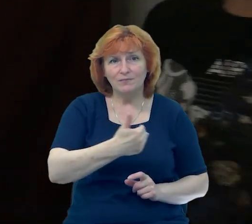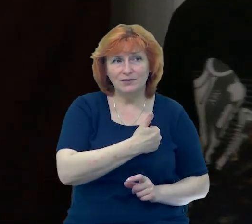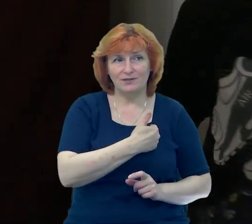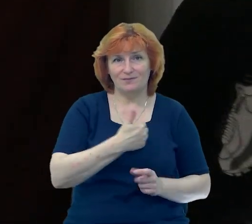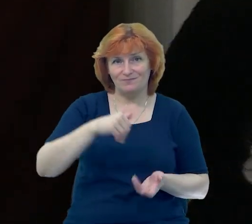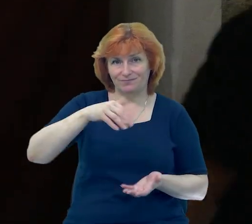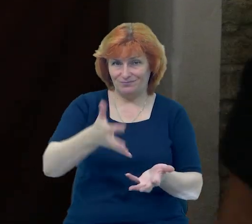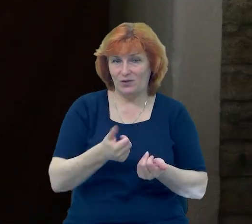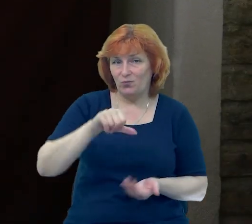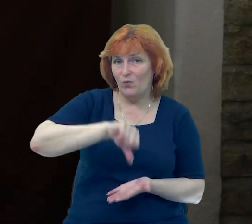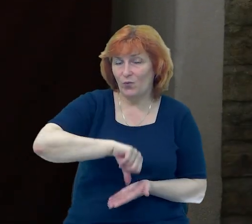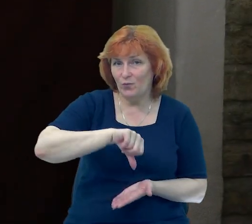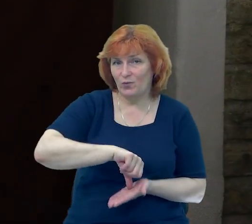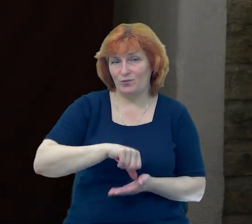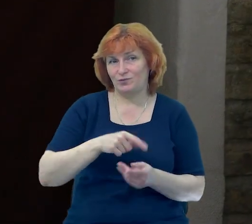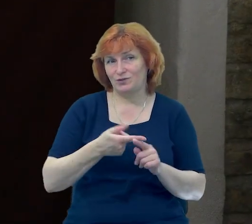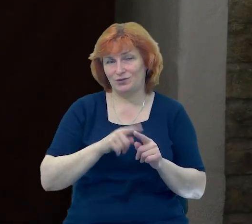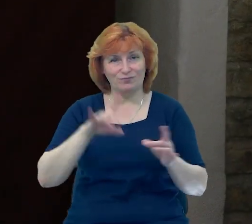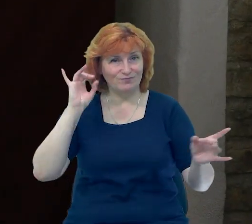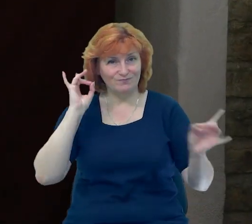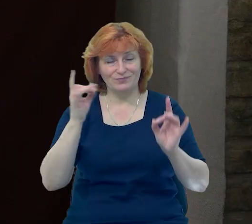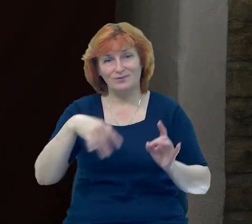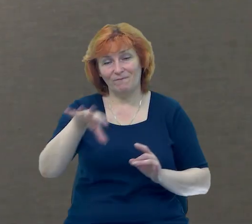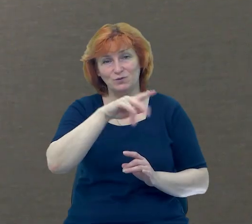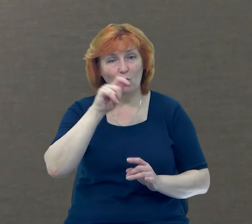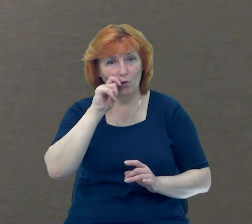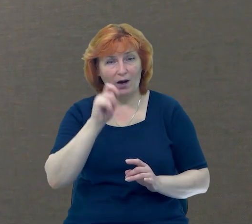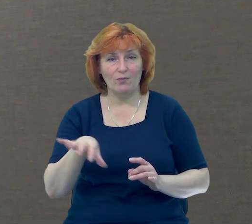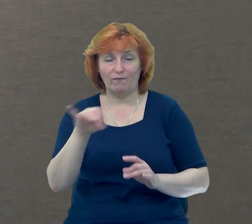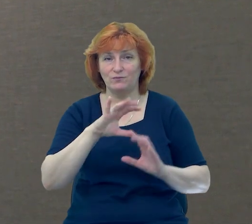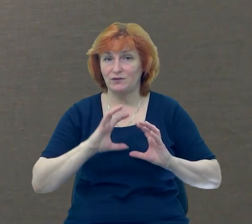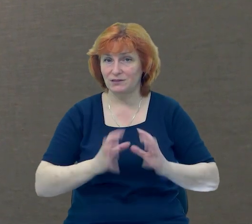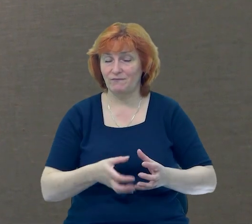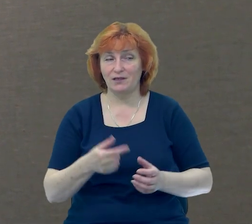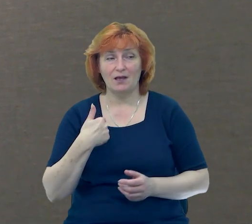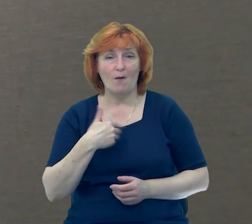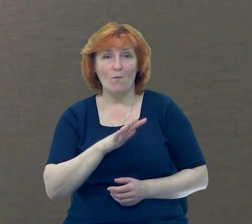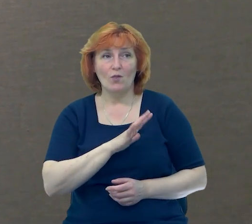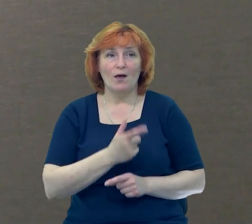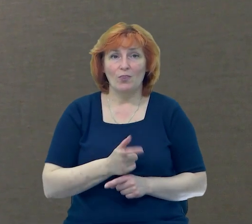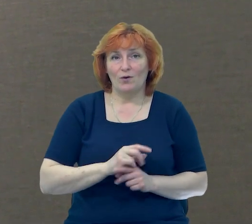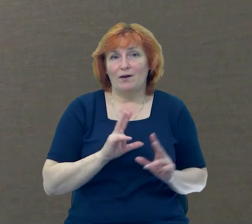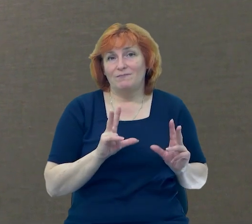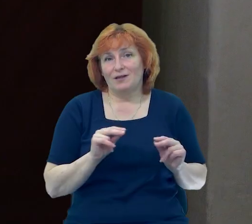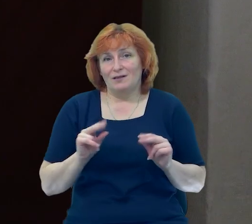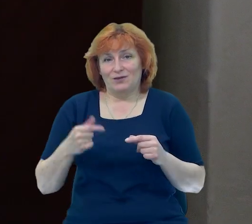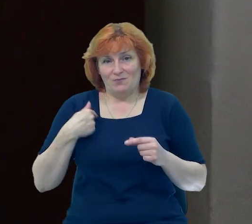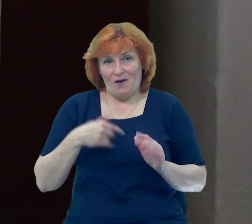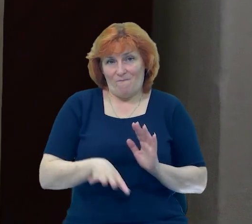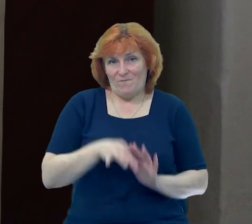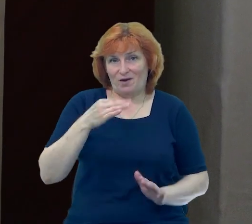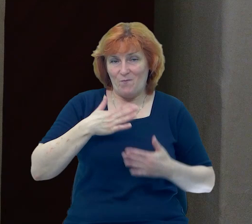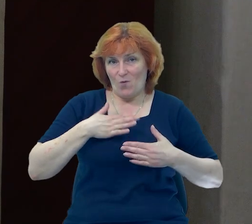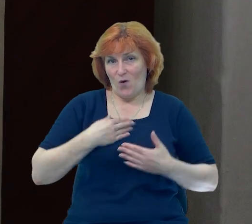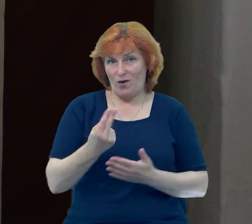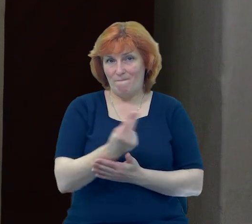змогу прославити наші Чернігівщини на всю Україну і на весь світ. Я була дуже щаслива за те, що мене вибрали і що